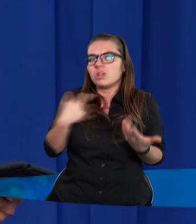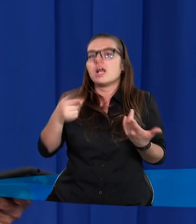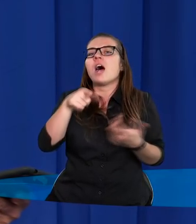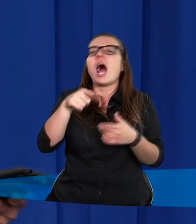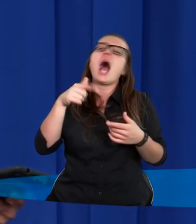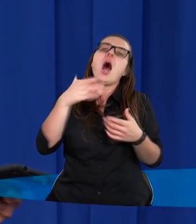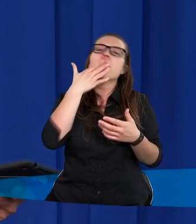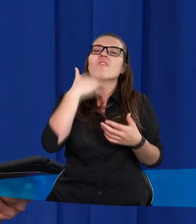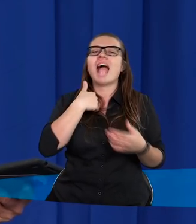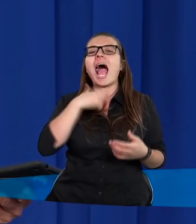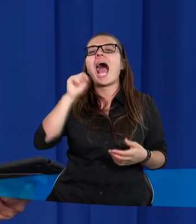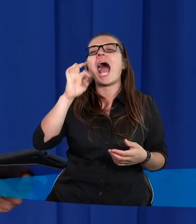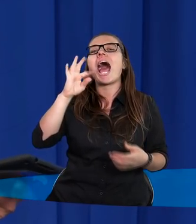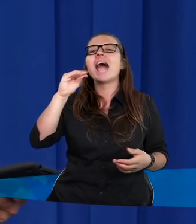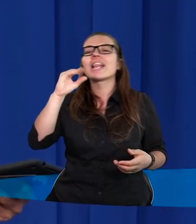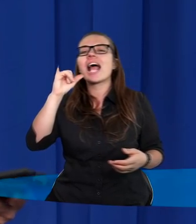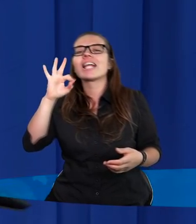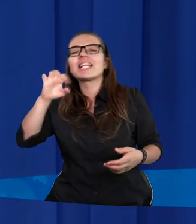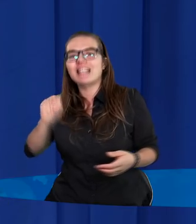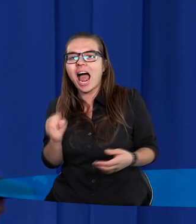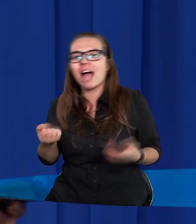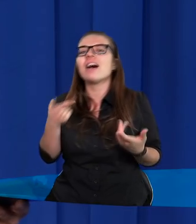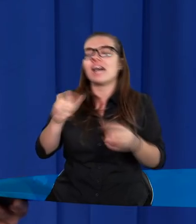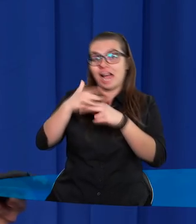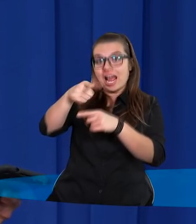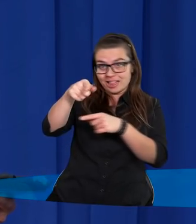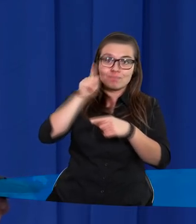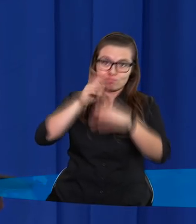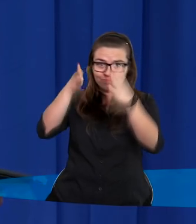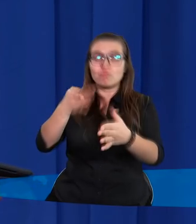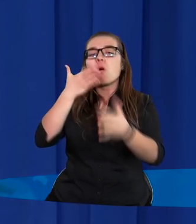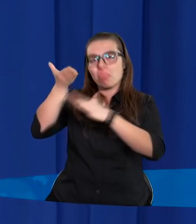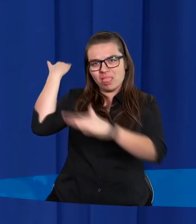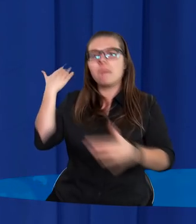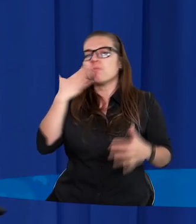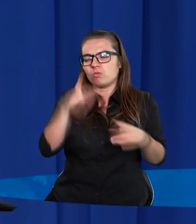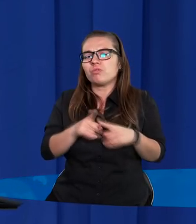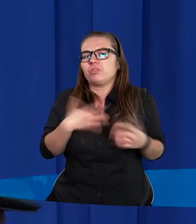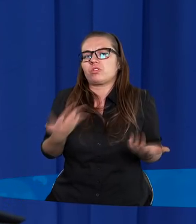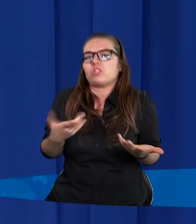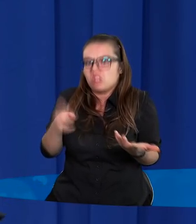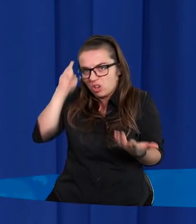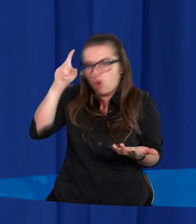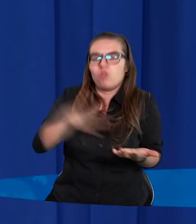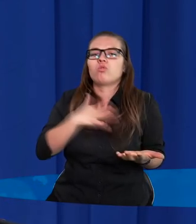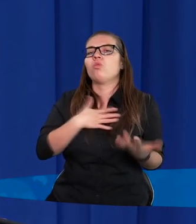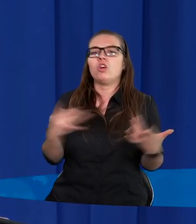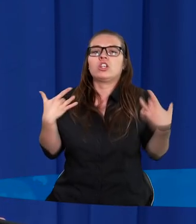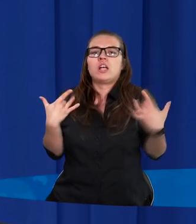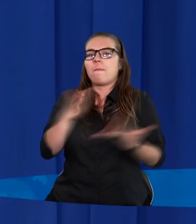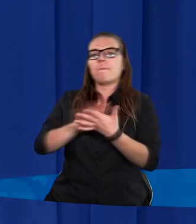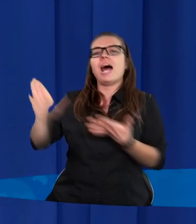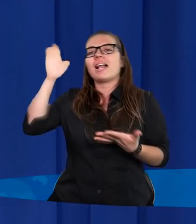Ja jestem ateistą, bardzo często spotykamy takich ludzi, i ja tak kiedyś też mówiłem, no to wtedy człowiek żyje tak, jakby Boga nie było.